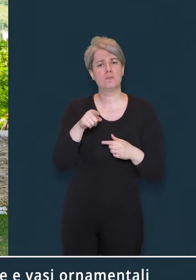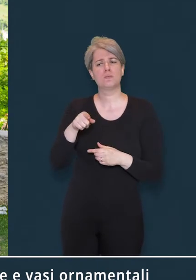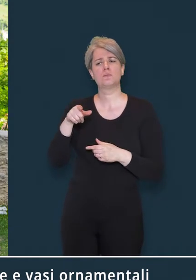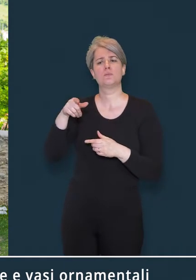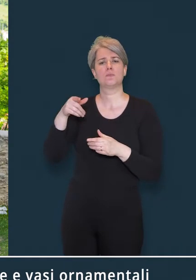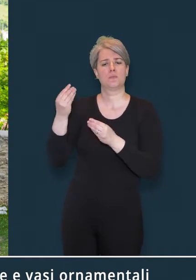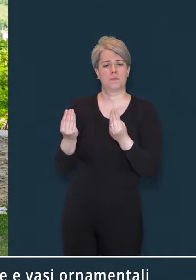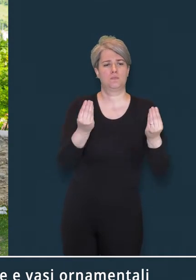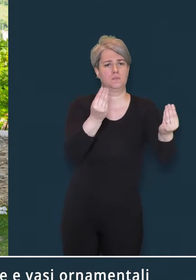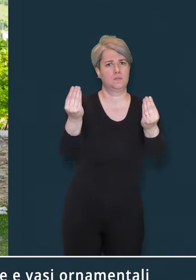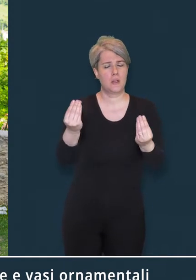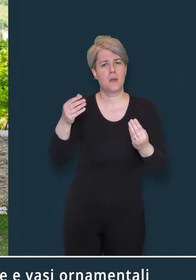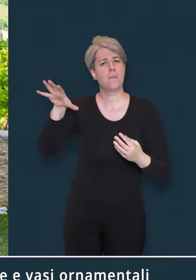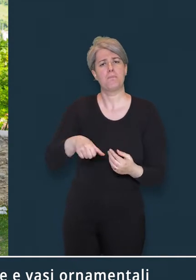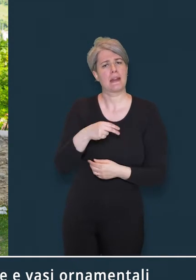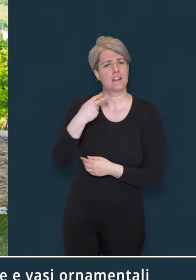Spellanzon.